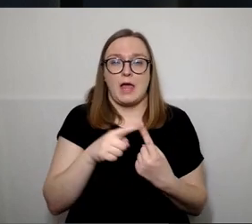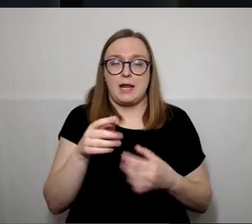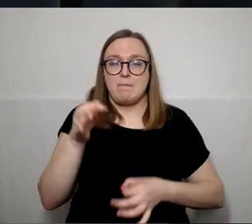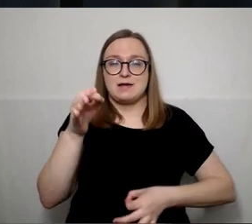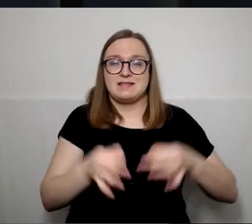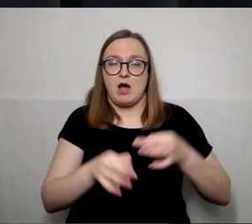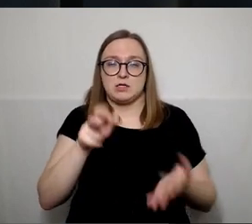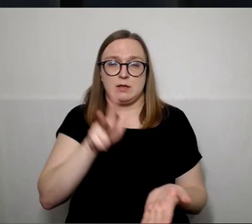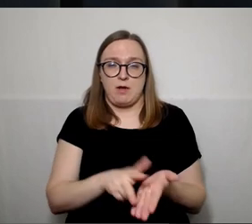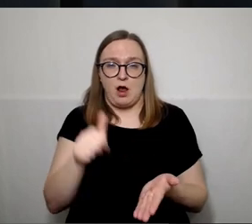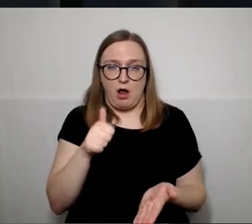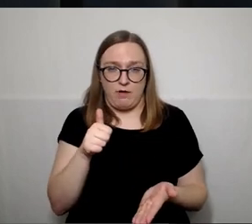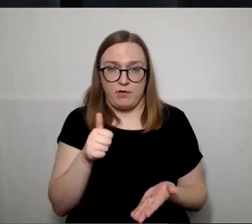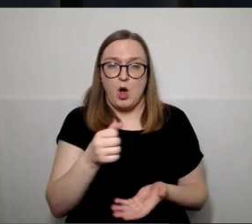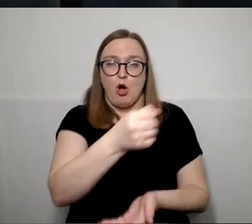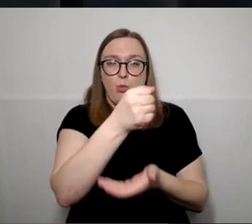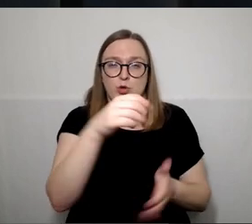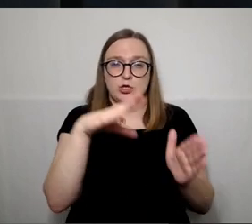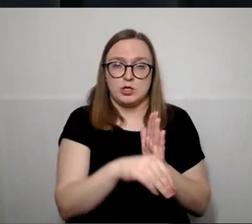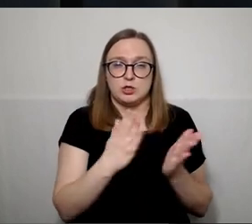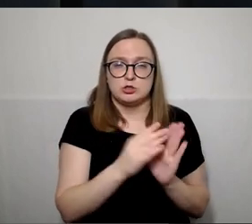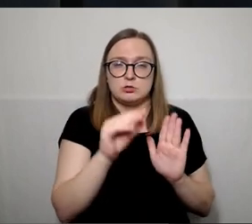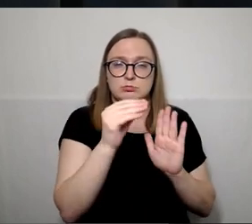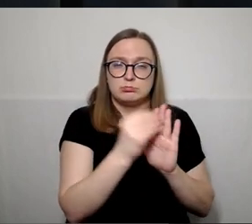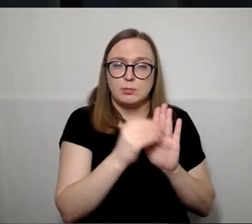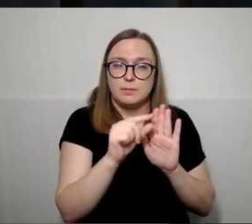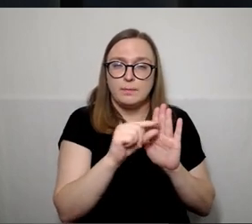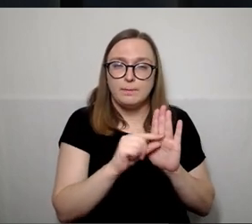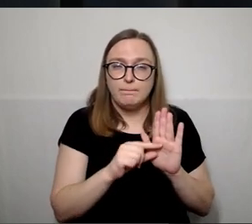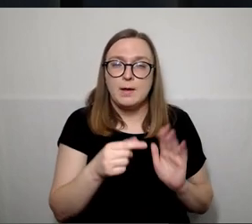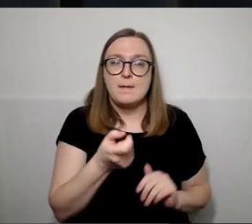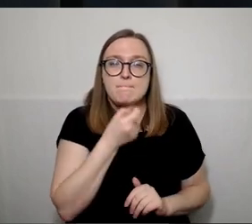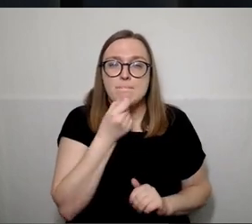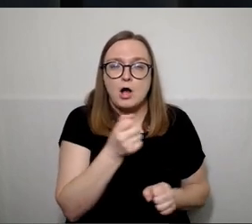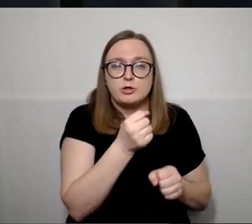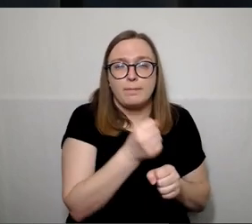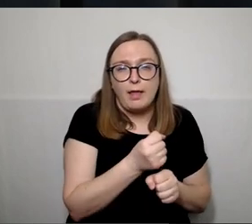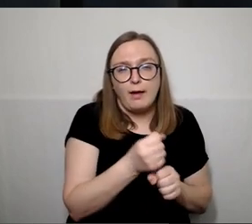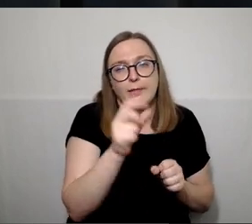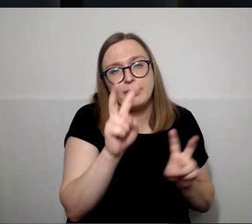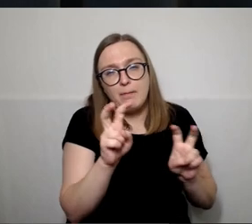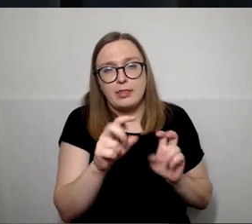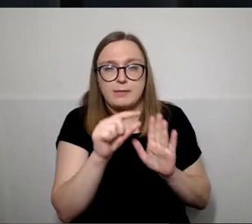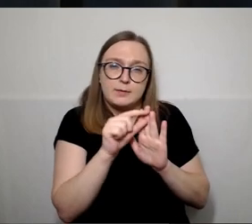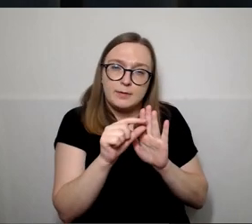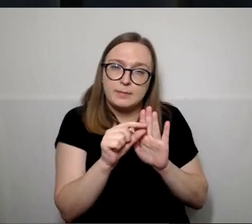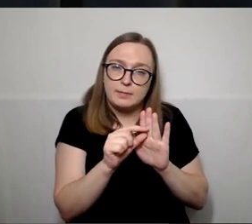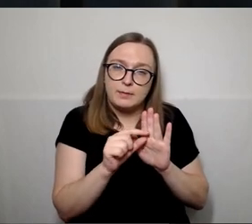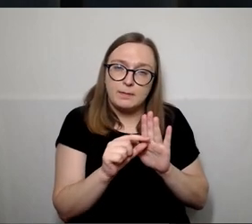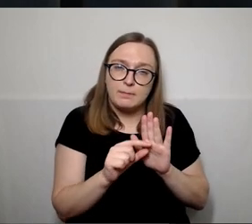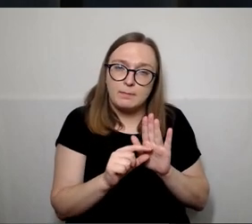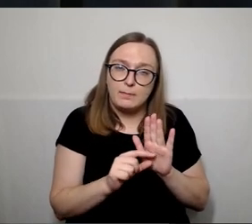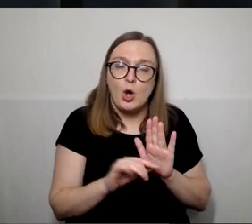sudėliotas iš mažų, tokių nedidelių dalių, dalelių, kur mes